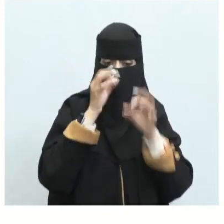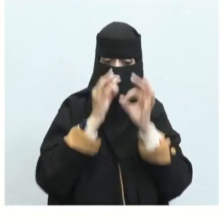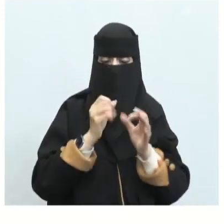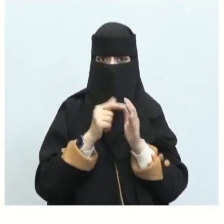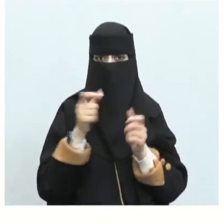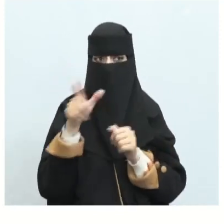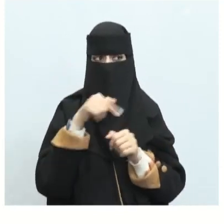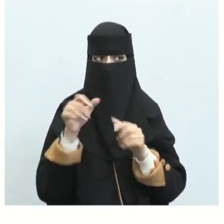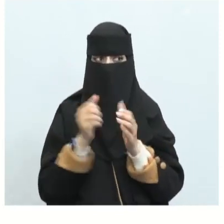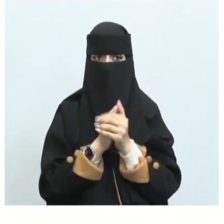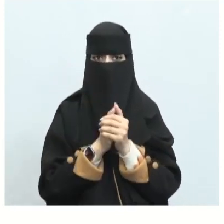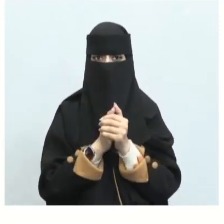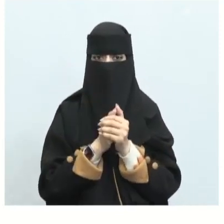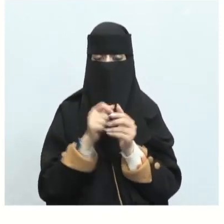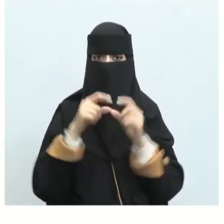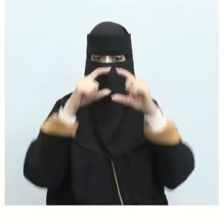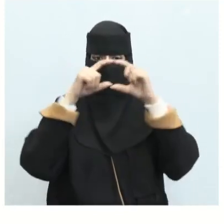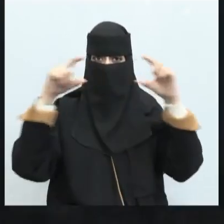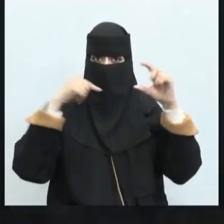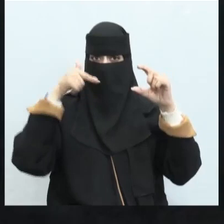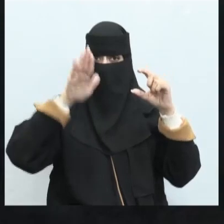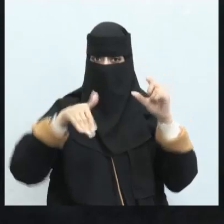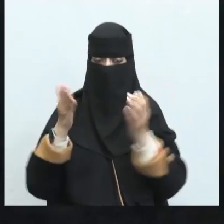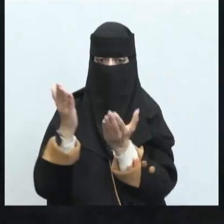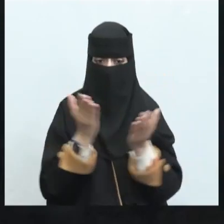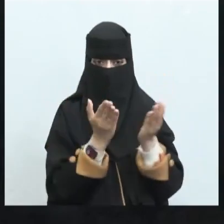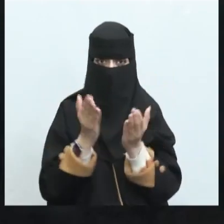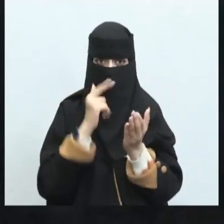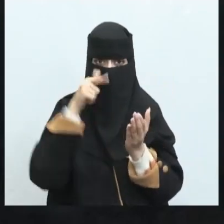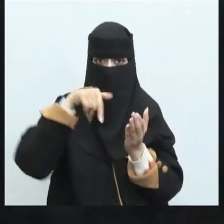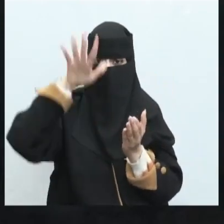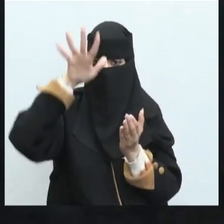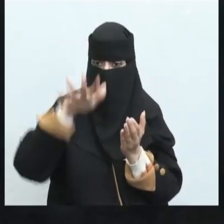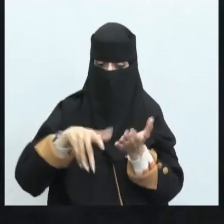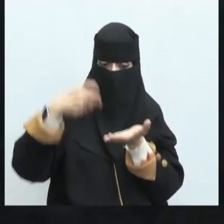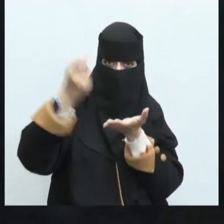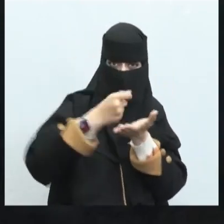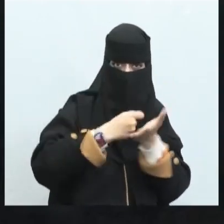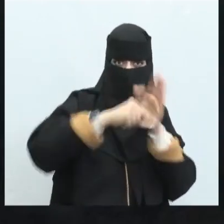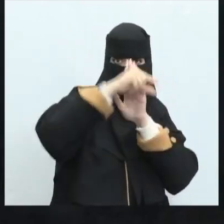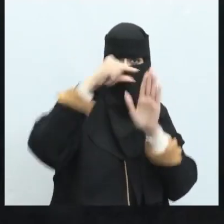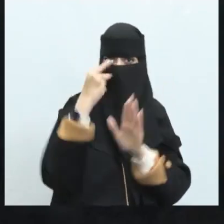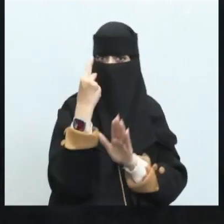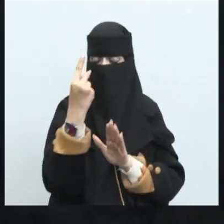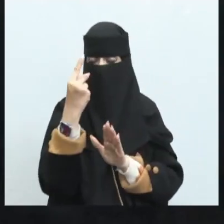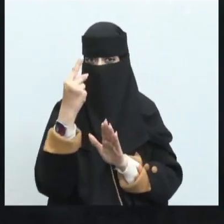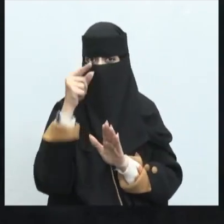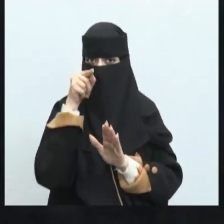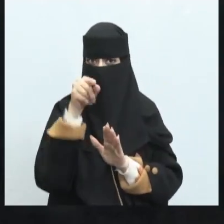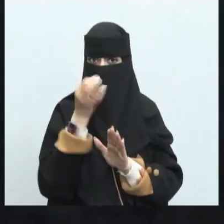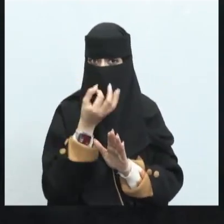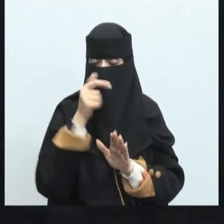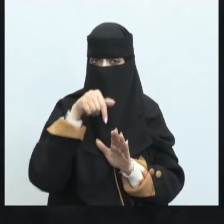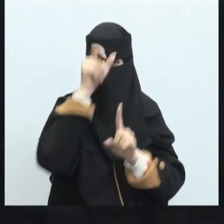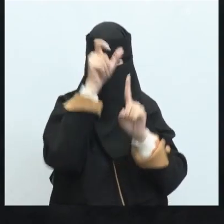الموضوعية وحدة الموضوعية معنى أن الشعر من أوله إلى آخره في موضوع واحد طبعا لكن نحن نقول أو ذكر